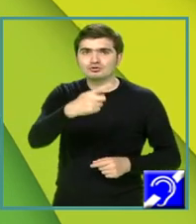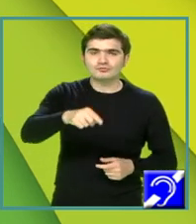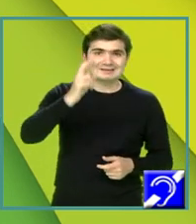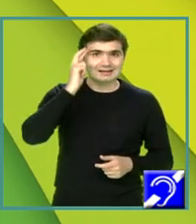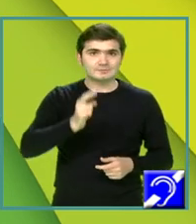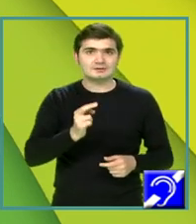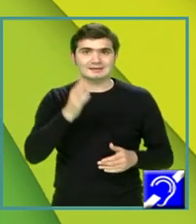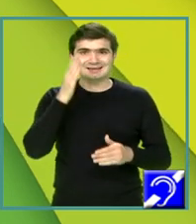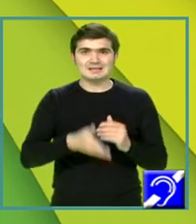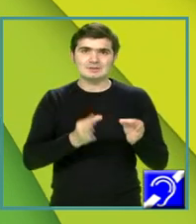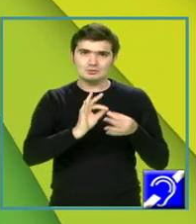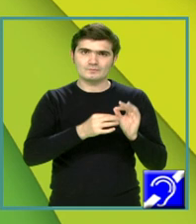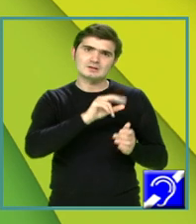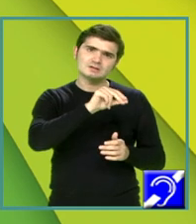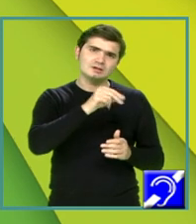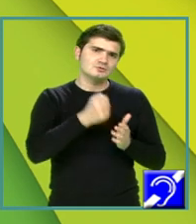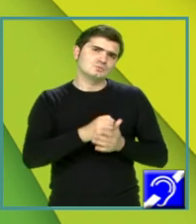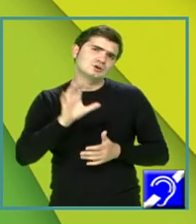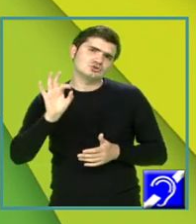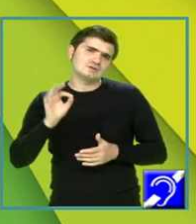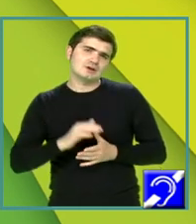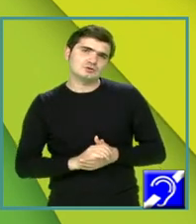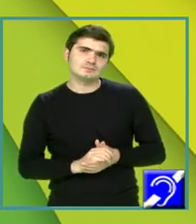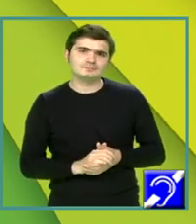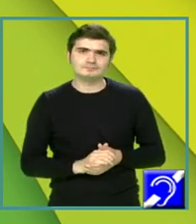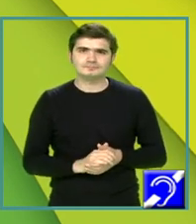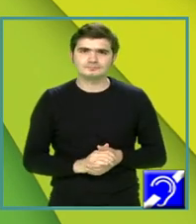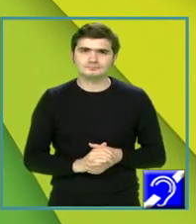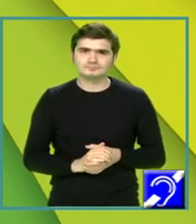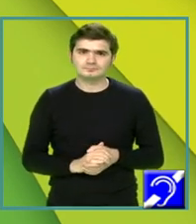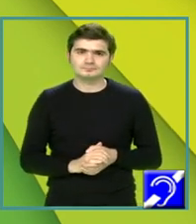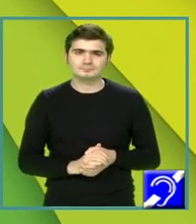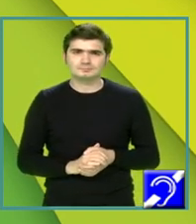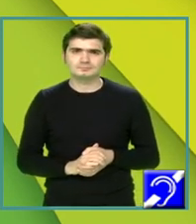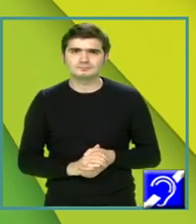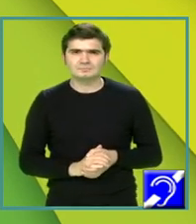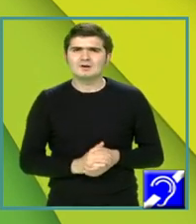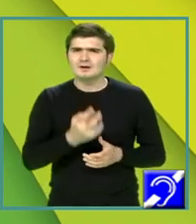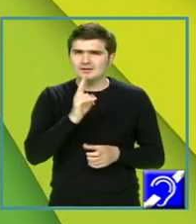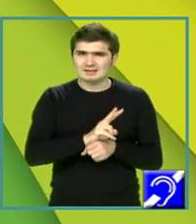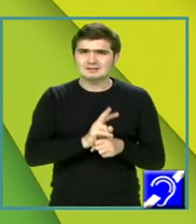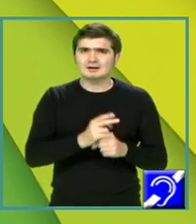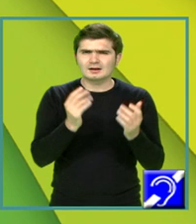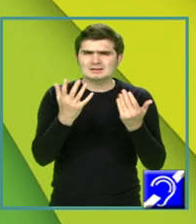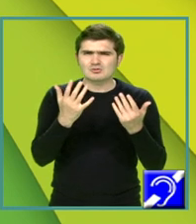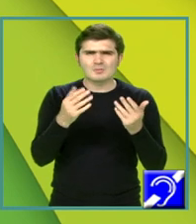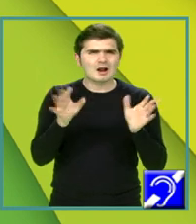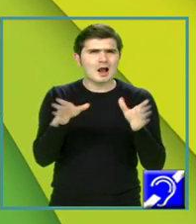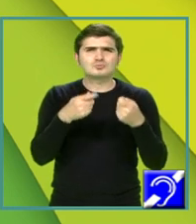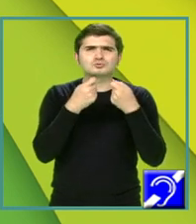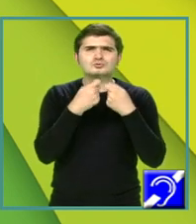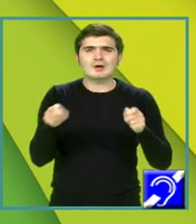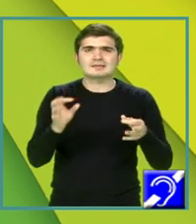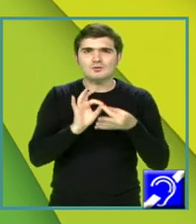limită de cuvinte. Aveți între 30 și 50 de cuvinte. Precizare, se numără absolut fiecare cuvânt. Și